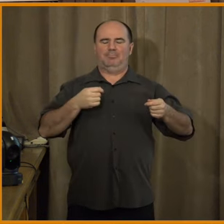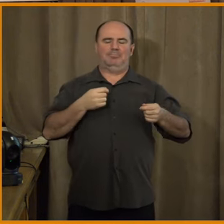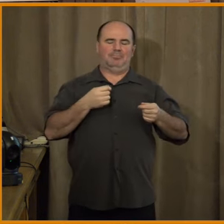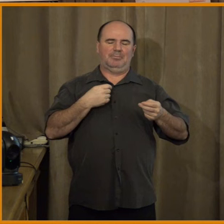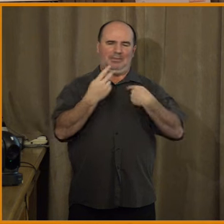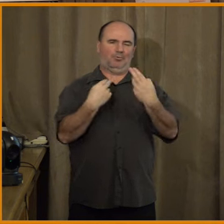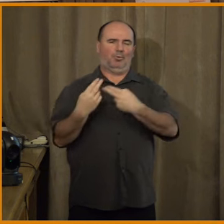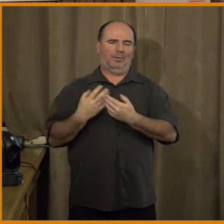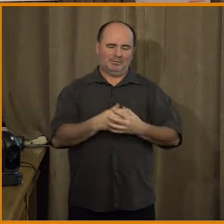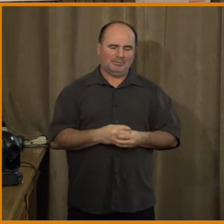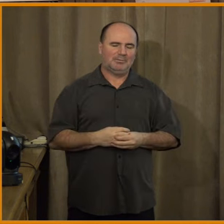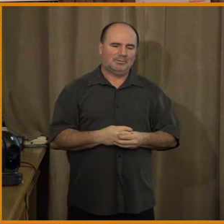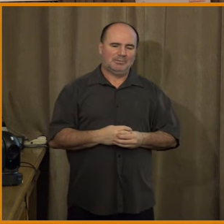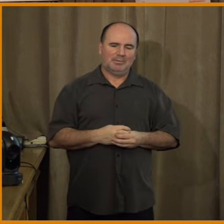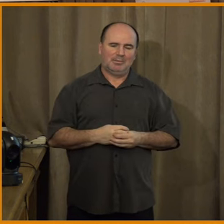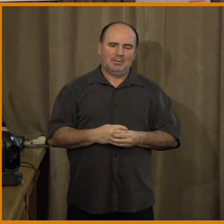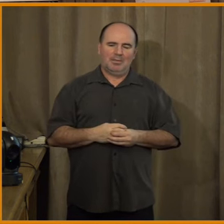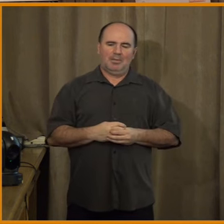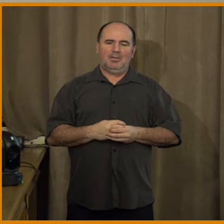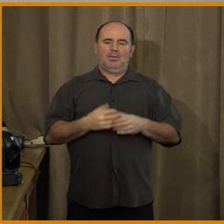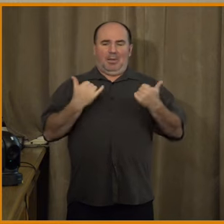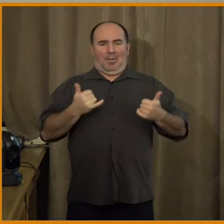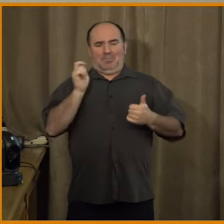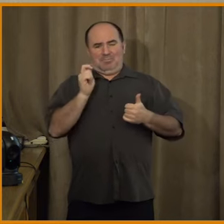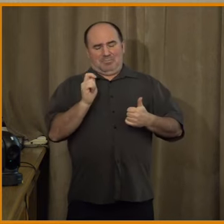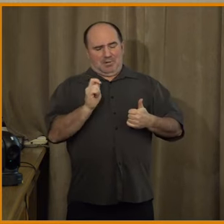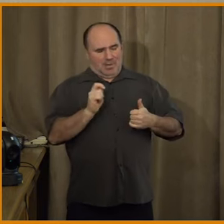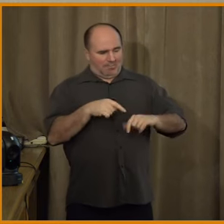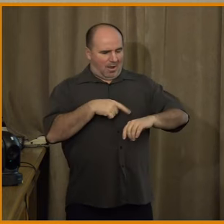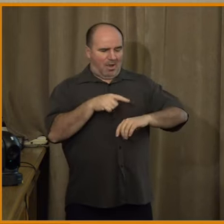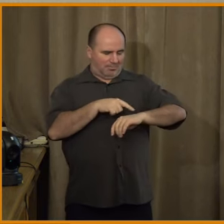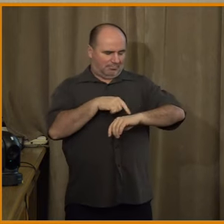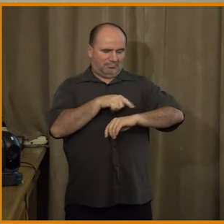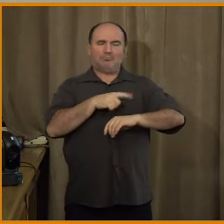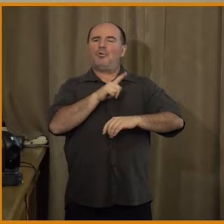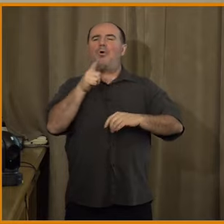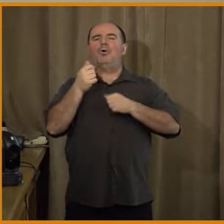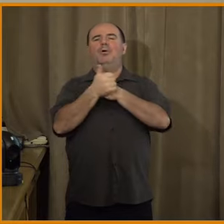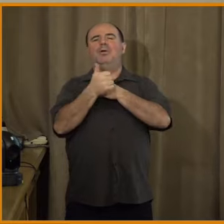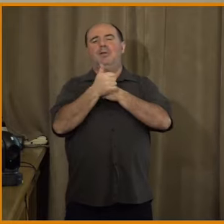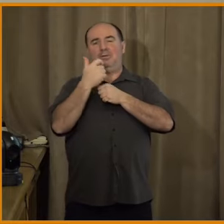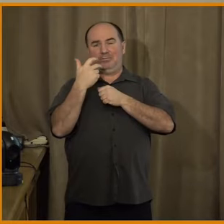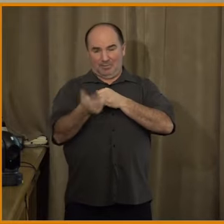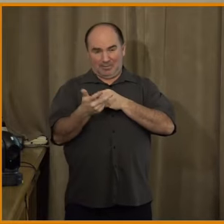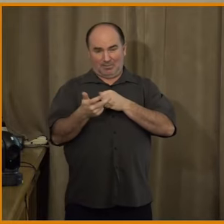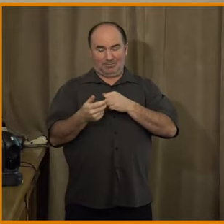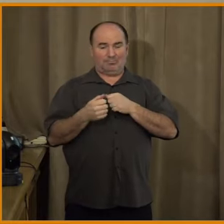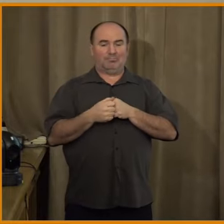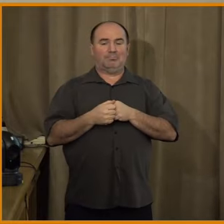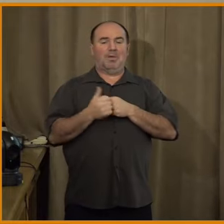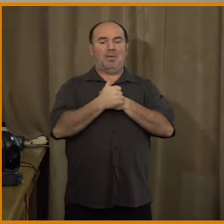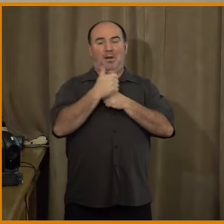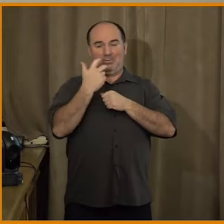tady v hale. A pauza bude do půl dvanácté. V 11.30 tady začne se svojí